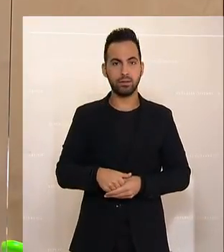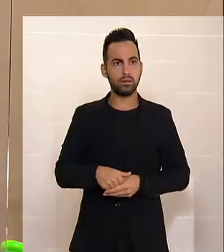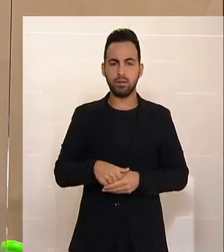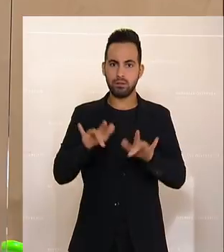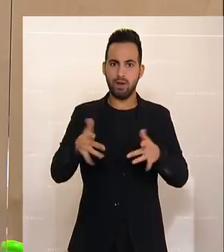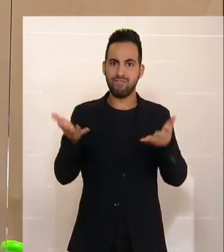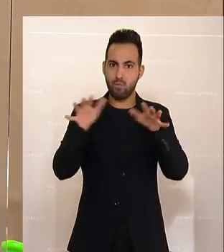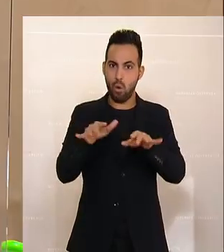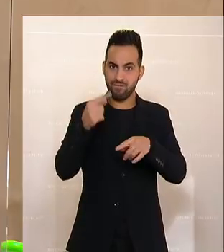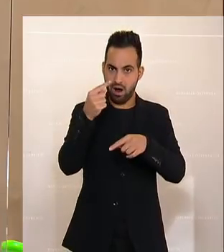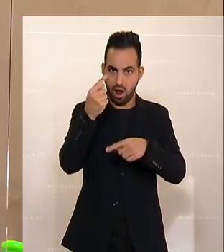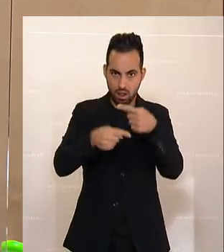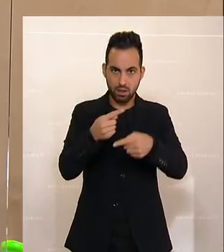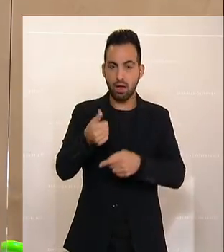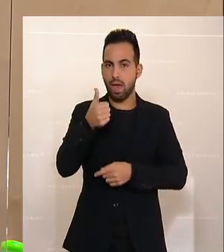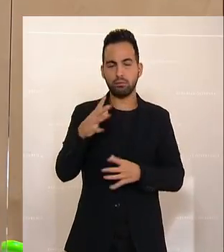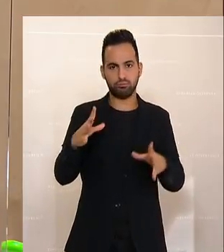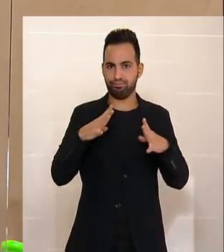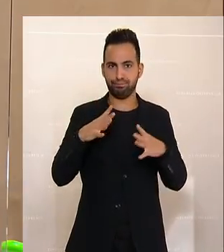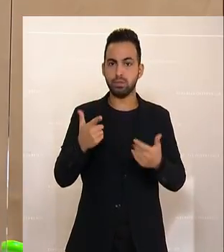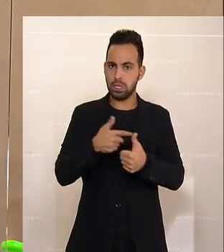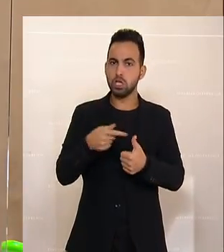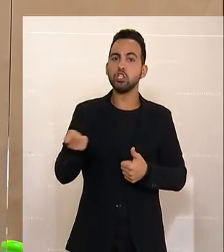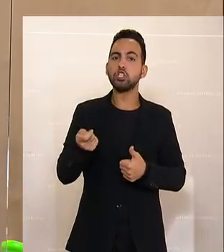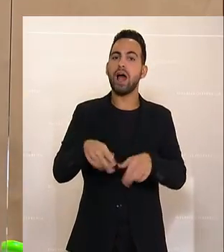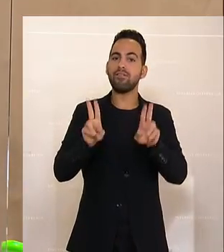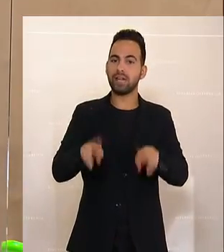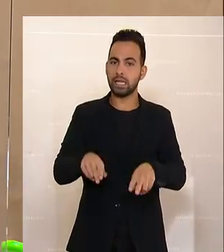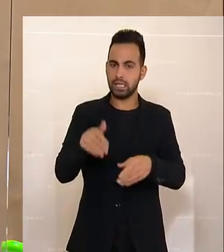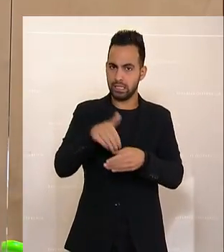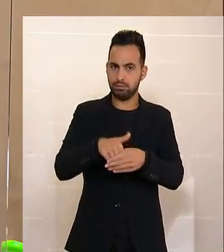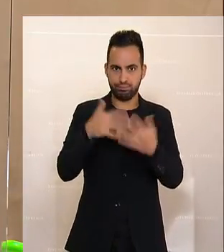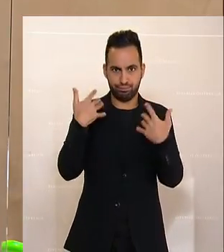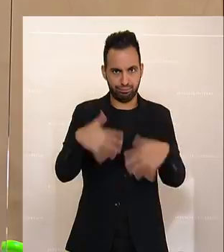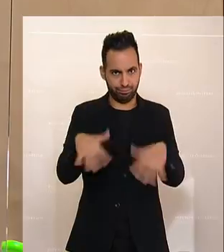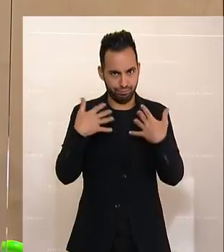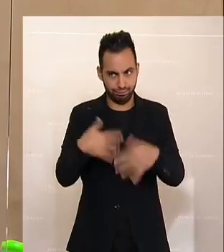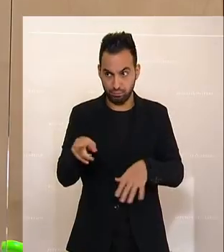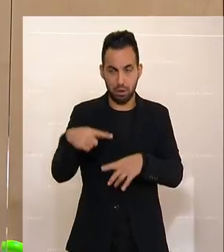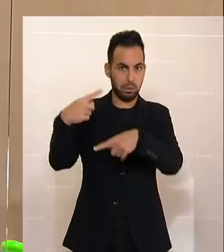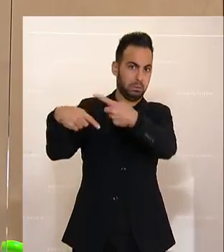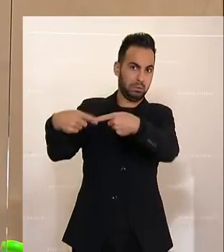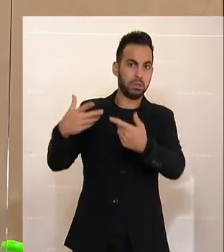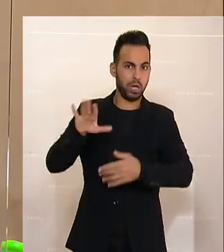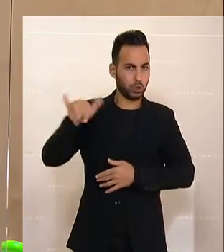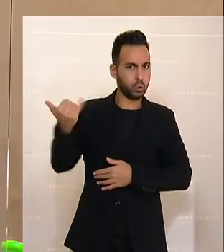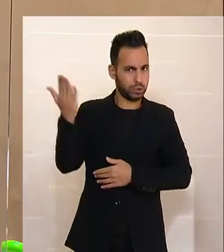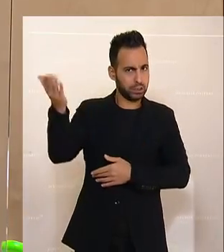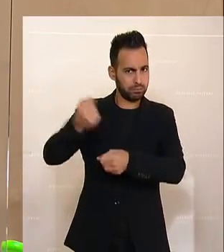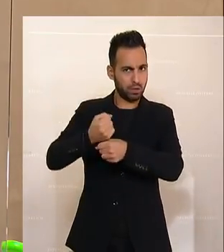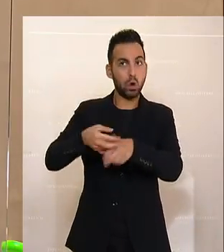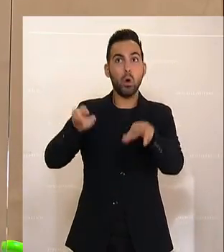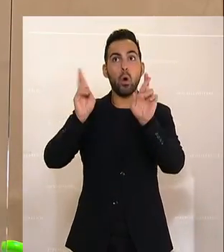Vorfall eins erschüttert. Abgesehen von der strafrechtlichen Dimension, das soll die Justiz machen und